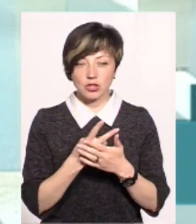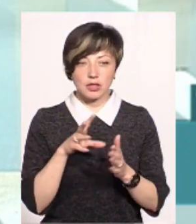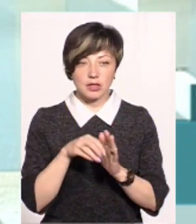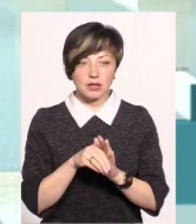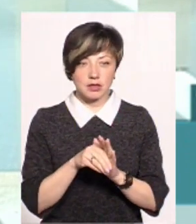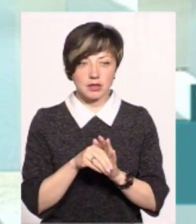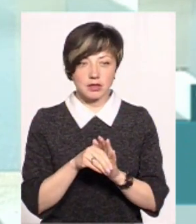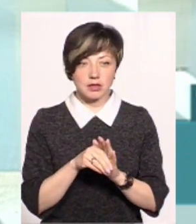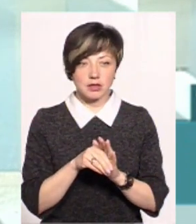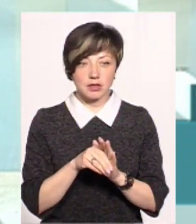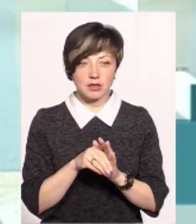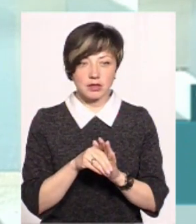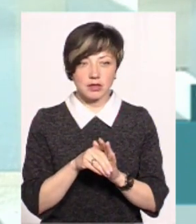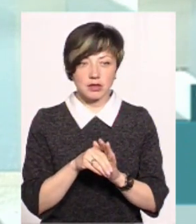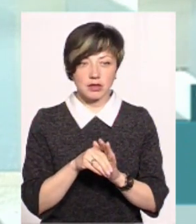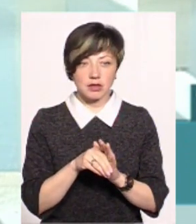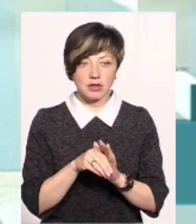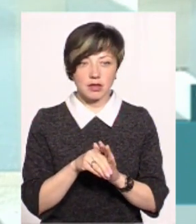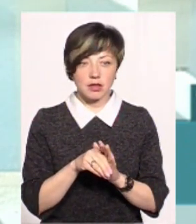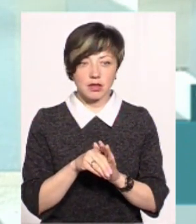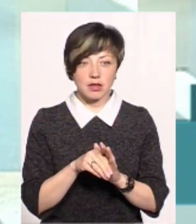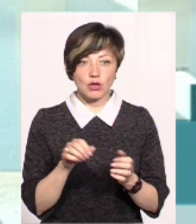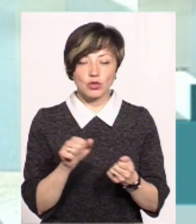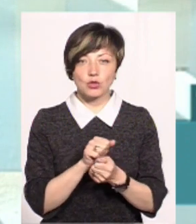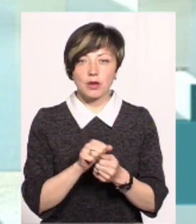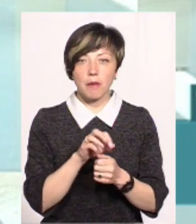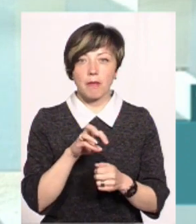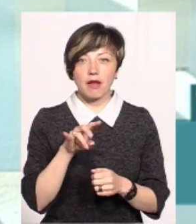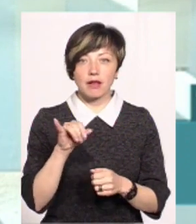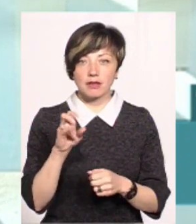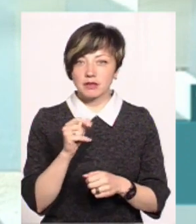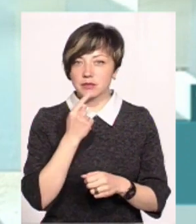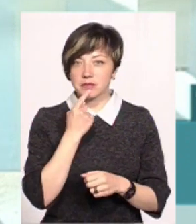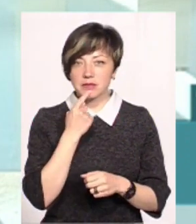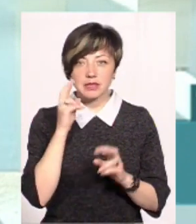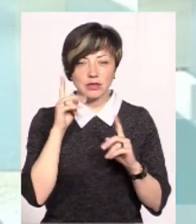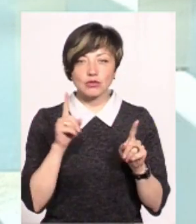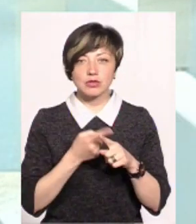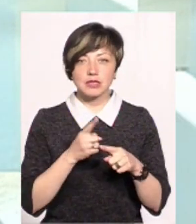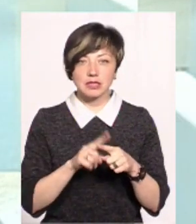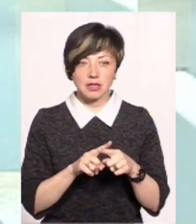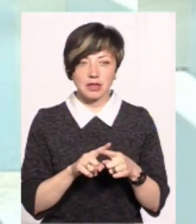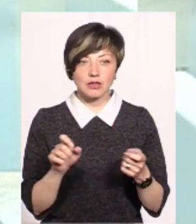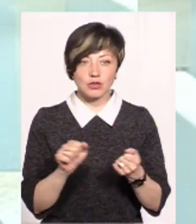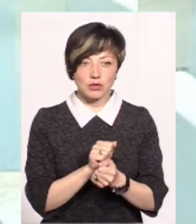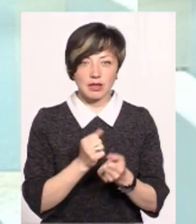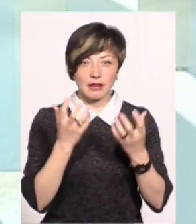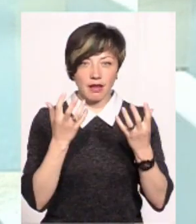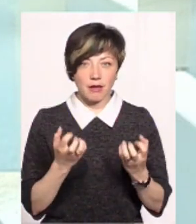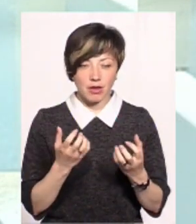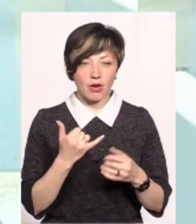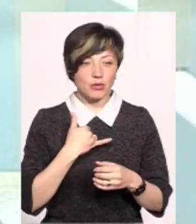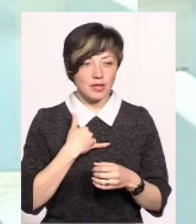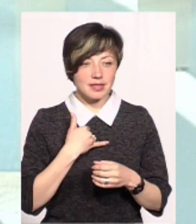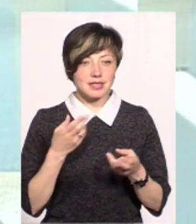шоколаді зверху так легенько поставлені, як малинки такі сушені, вони такі червоненькі, а люди не знають, а що це з ними було, тому що якщо малину висушити, то вона стане темна,